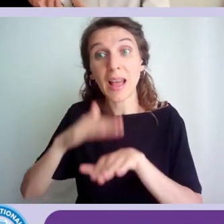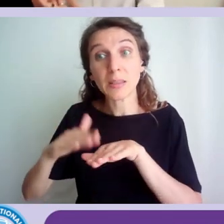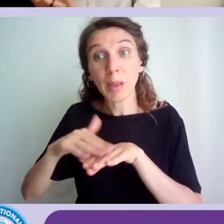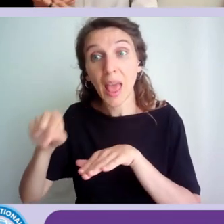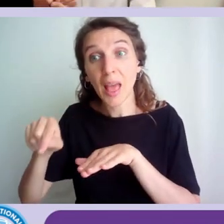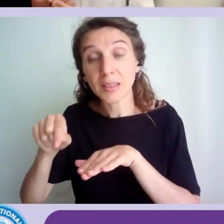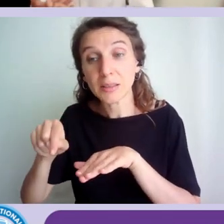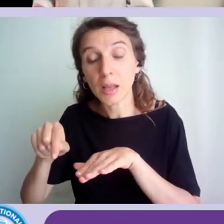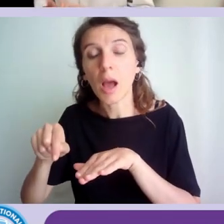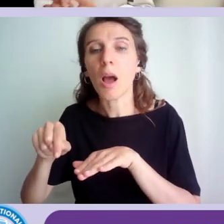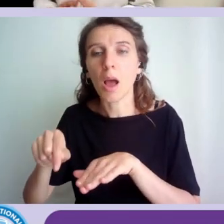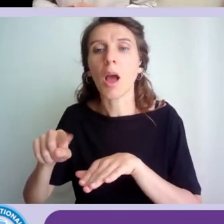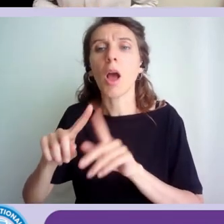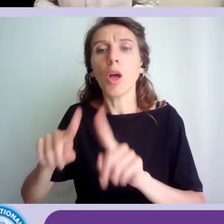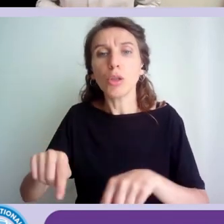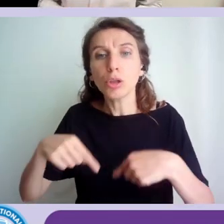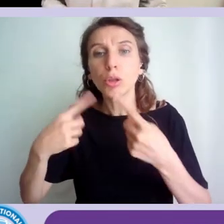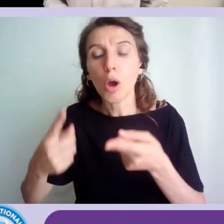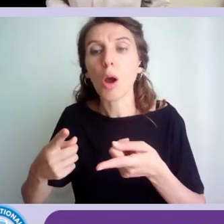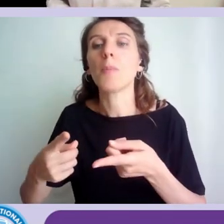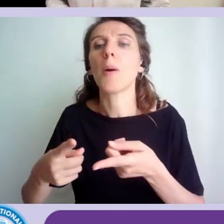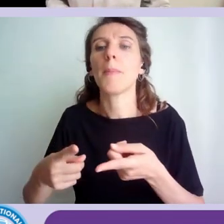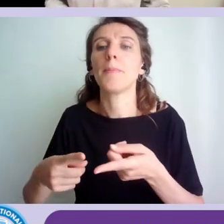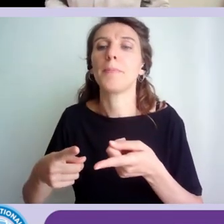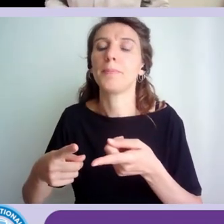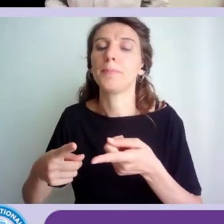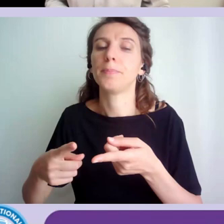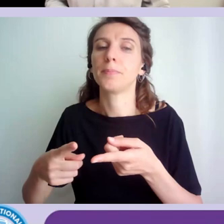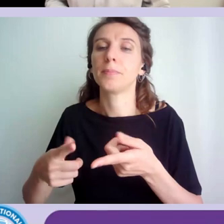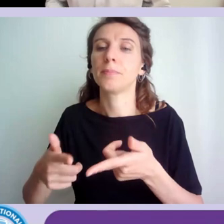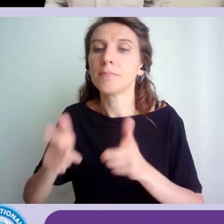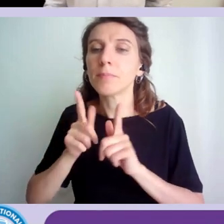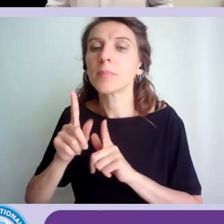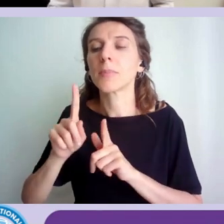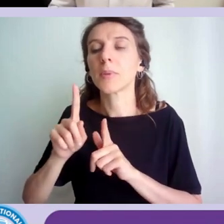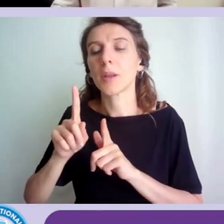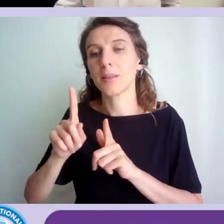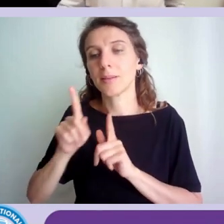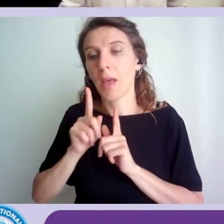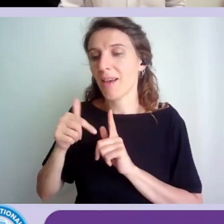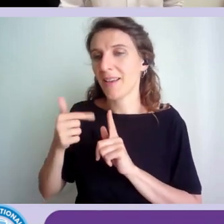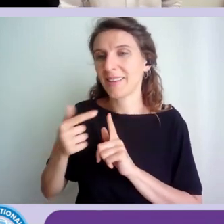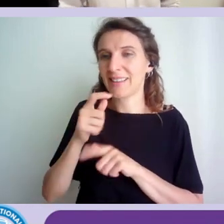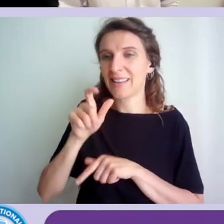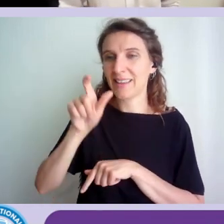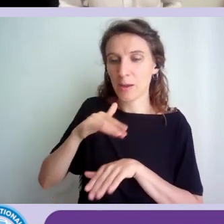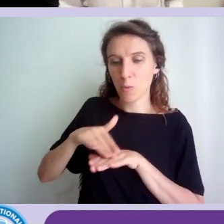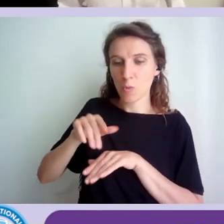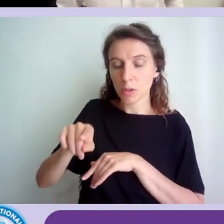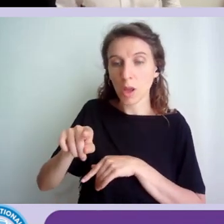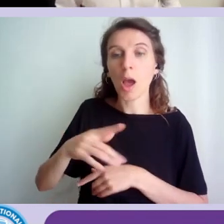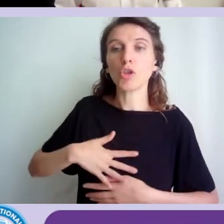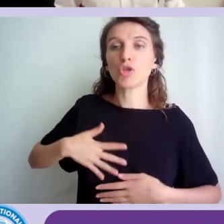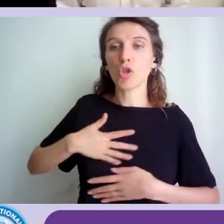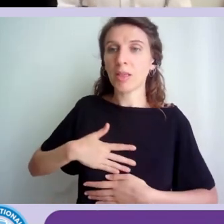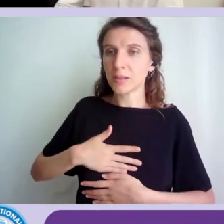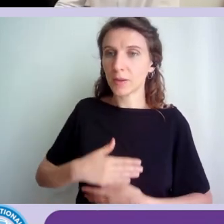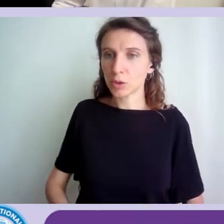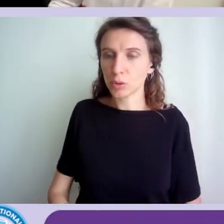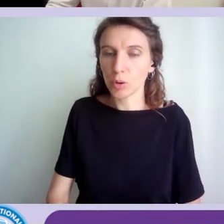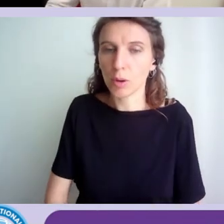ci permetta di avere anche un'esperienza soddisfacente. E qui vi presento dei dati,